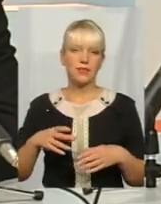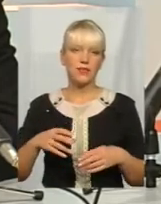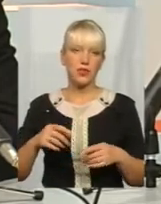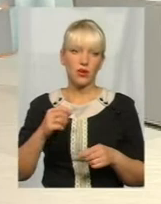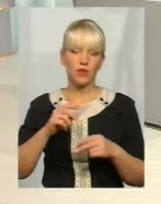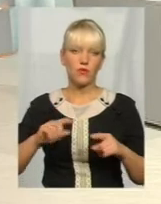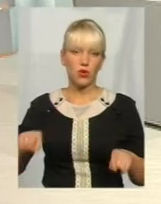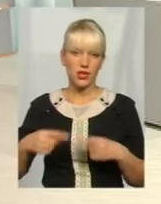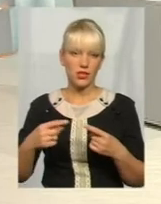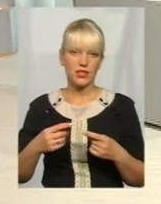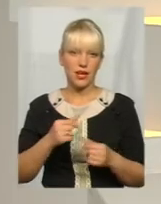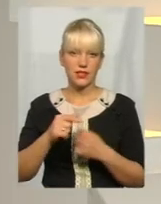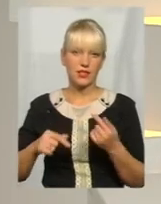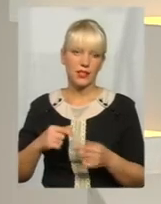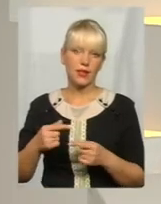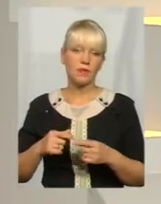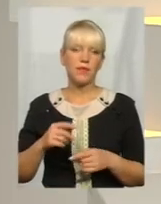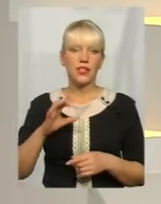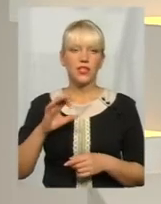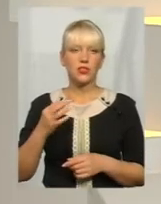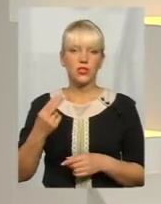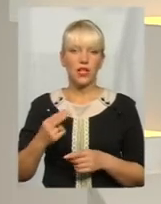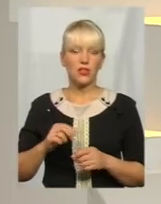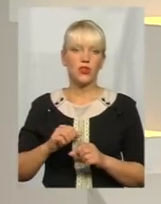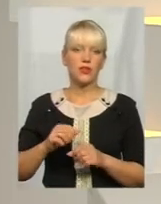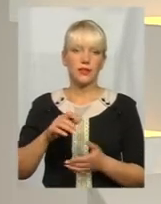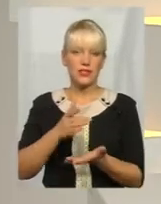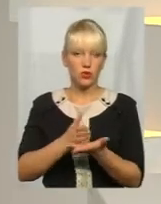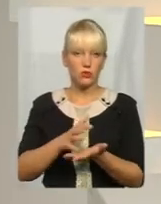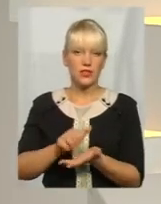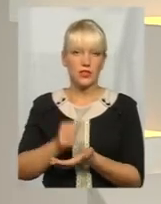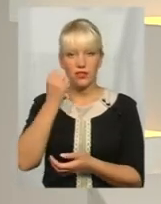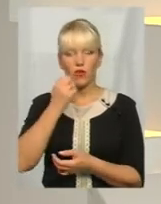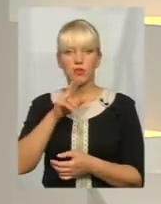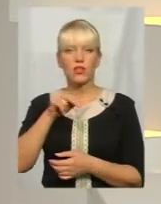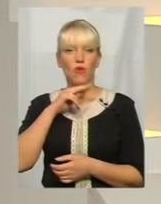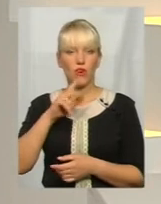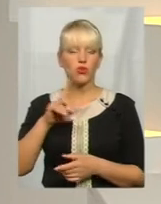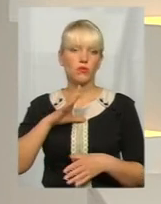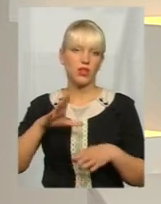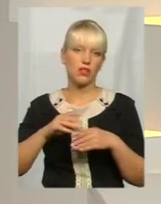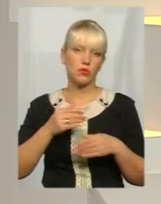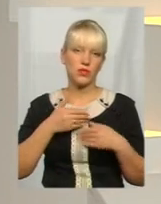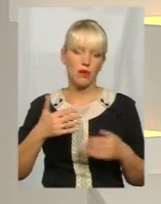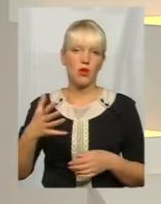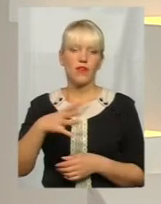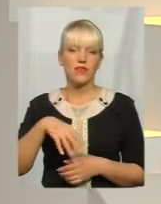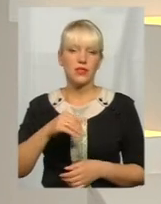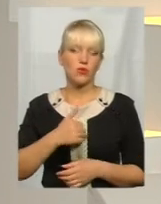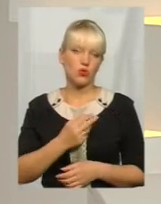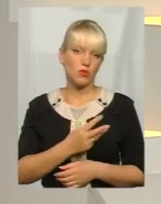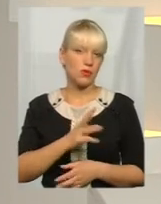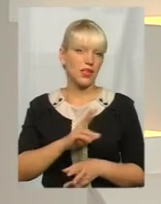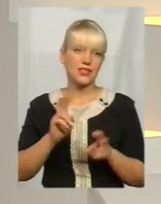зайнятості. Дякую вам, дякую нашим глядачам за увагу, за те, що сьогодні були з нами. І хочу всім побажати не